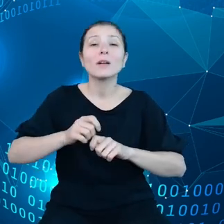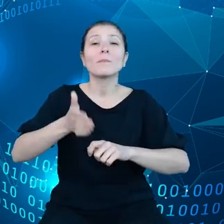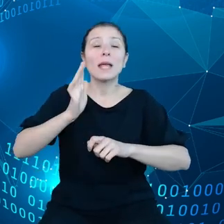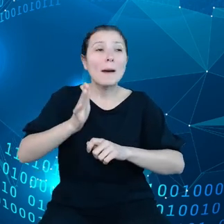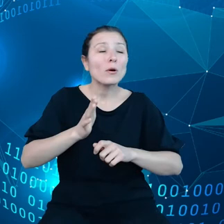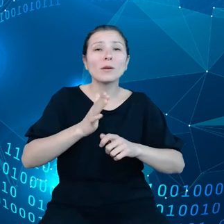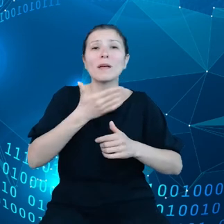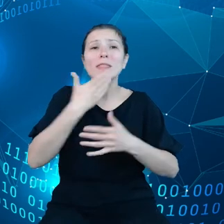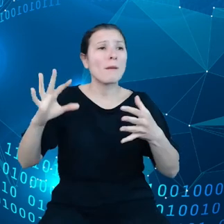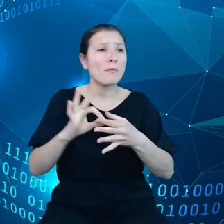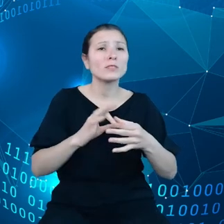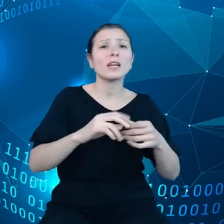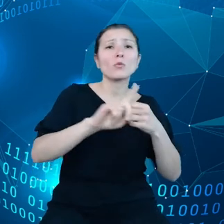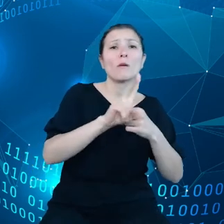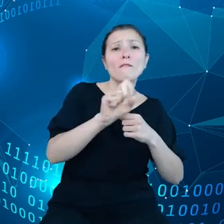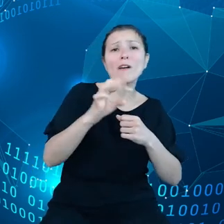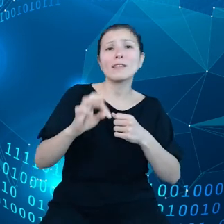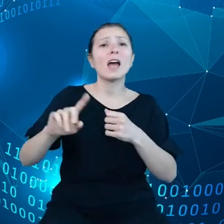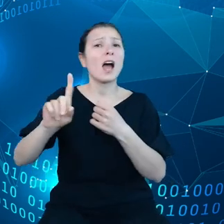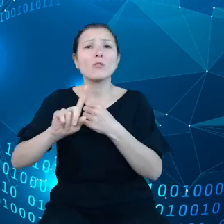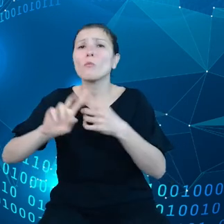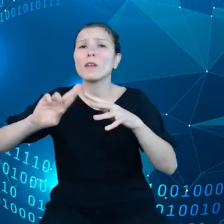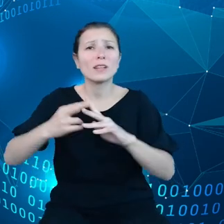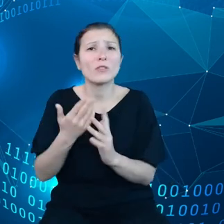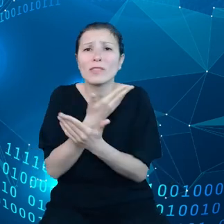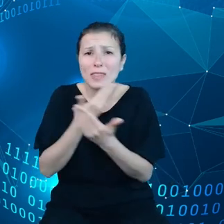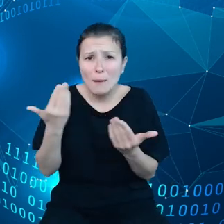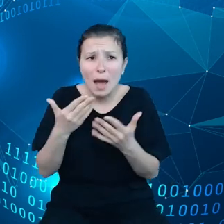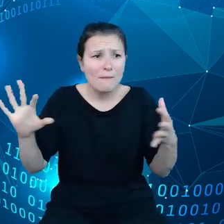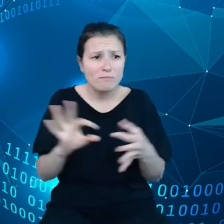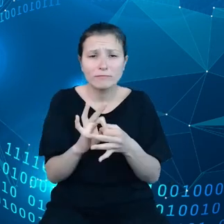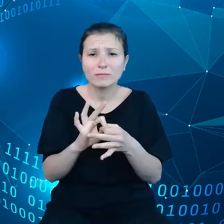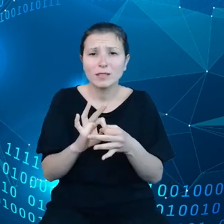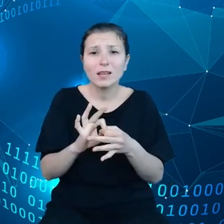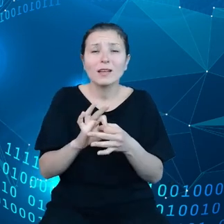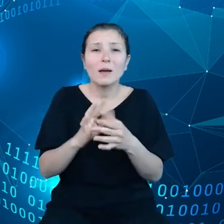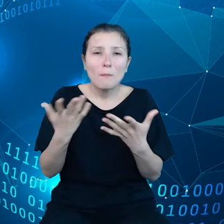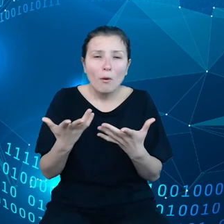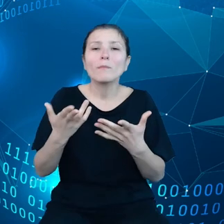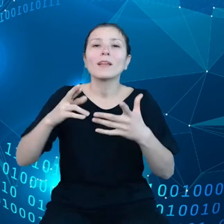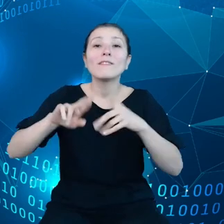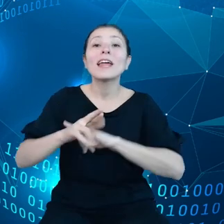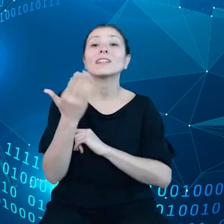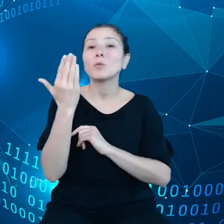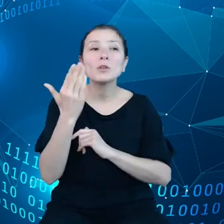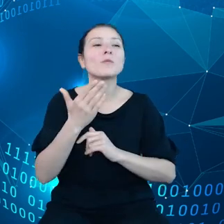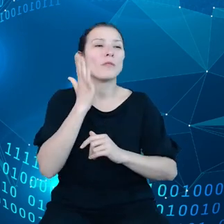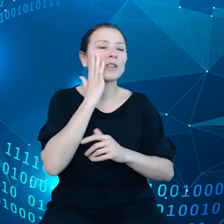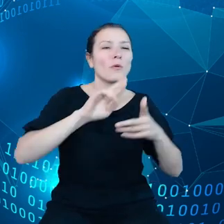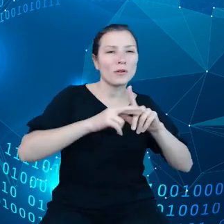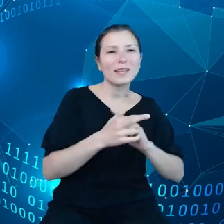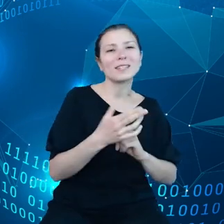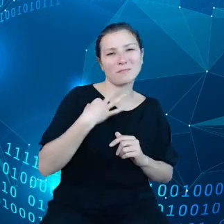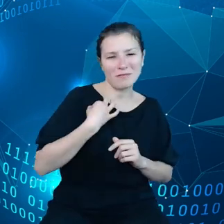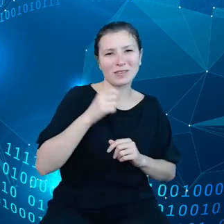przynajmniej w żadnym otwartym rejestrze, bo oczywiście rejestry komercyjne istnieją. No to